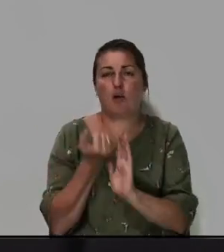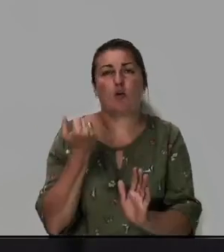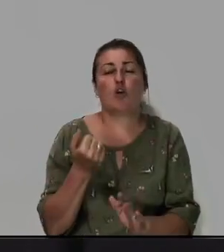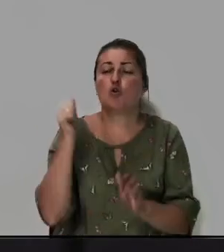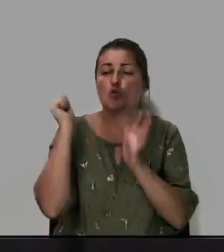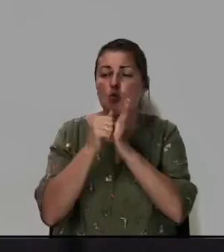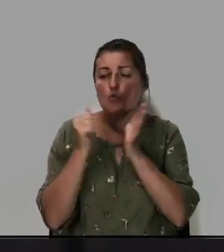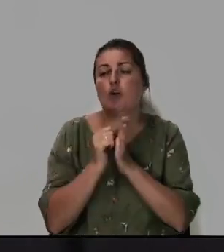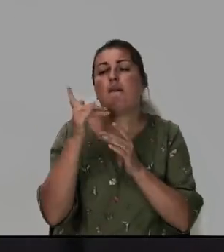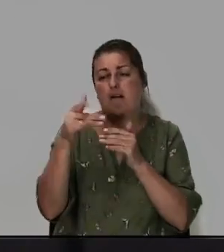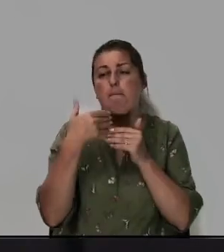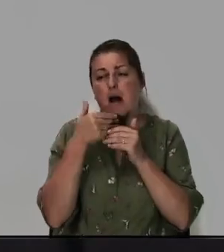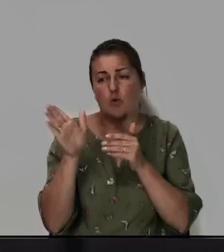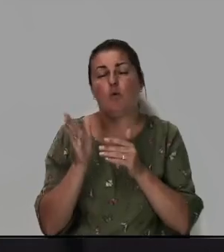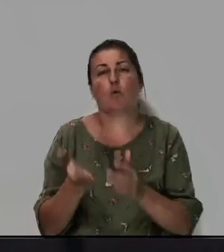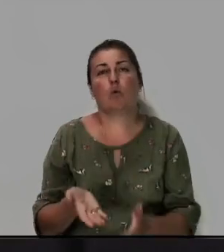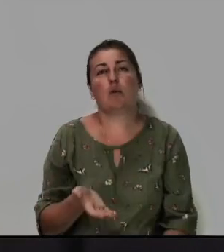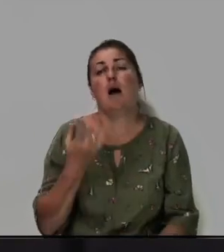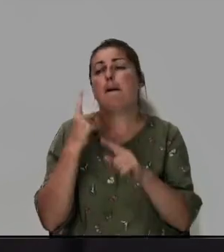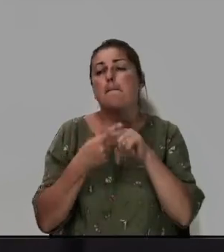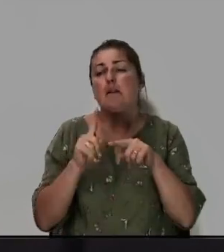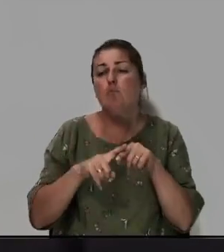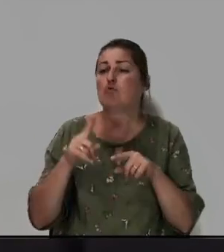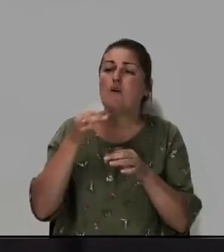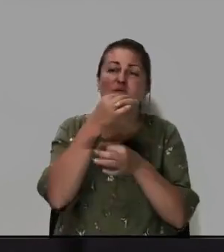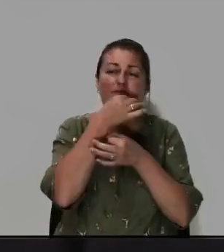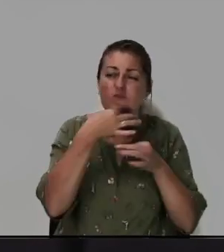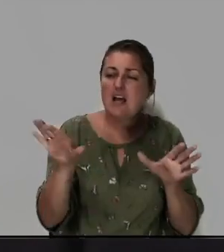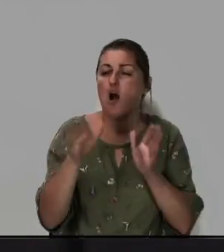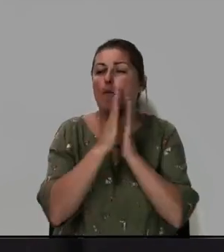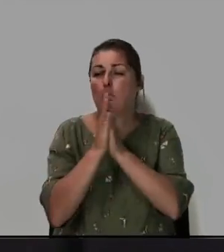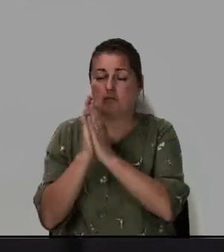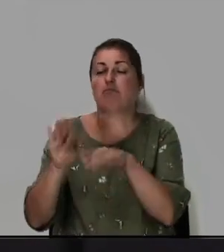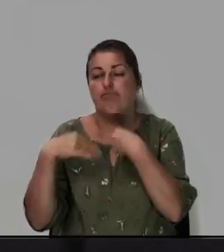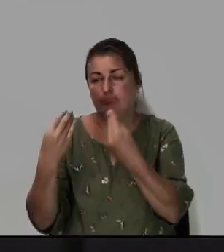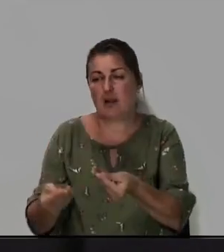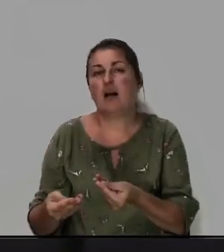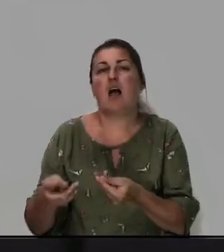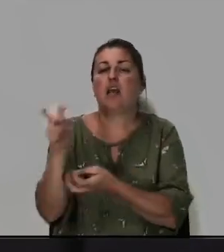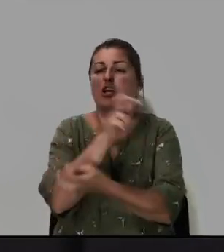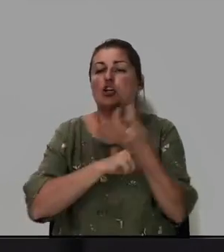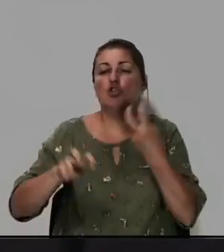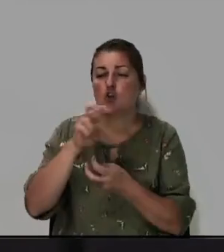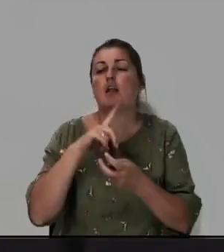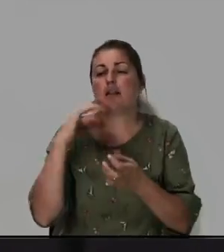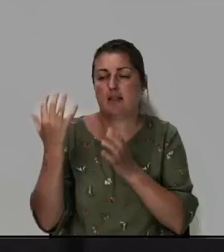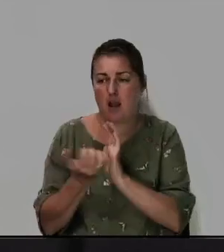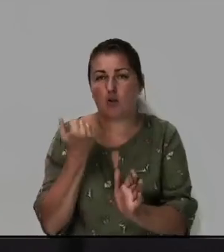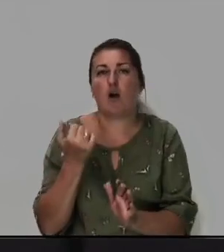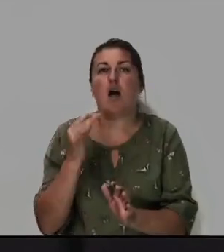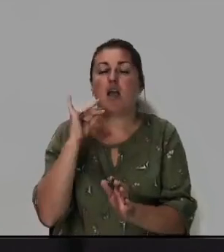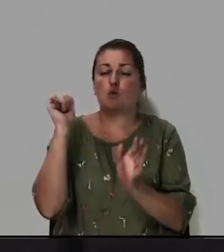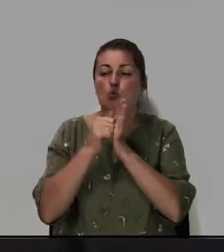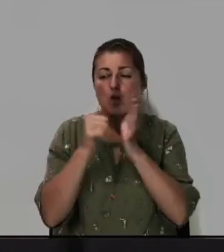Стучите и отворят вам. Потому что всякому просящему дастся, и ищущему найдет, и